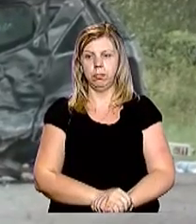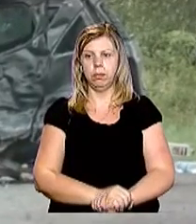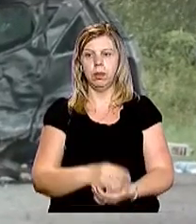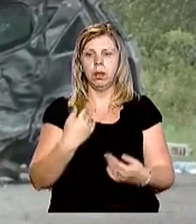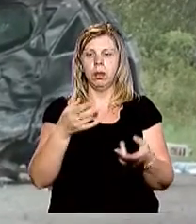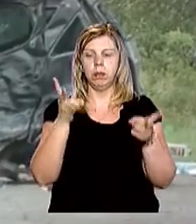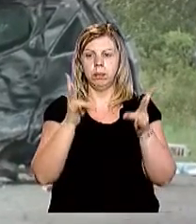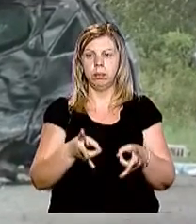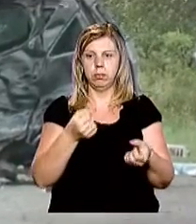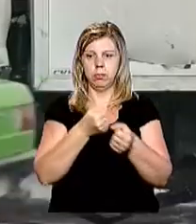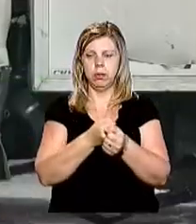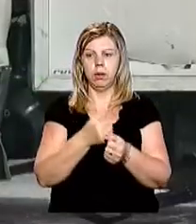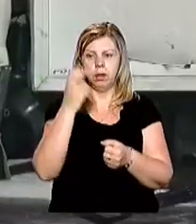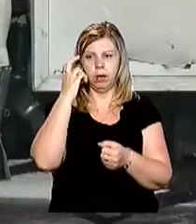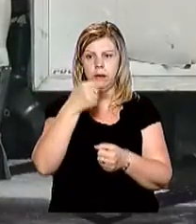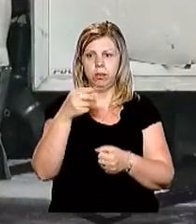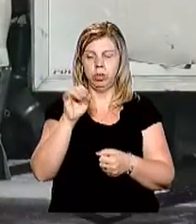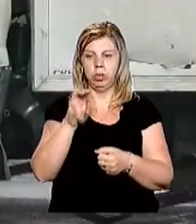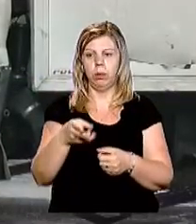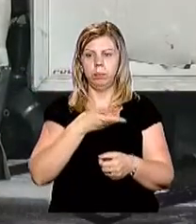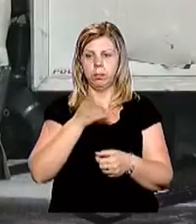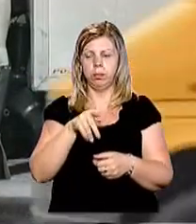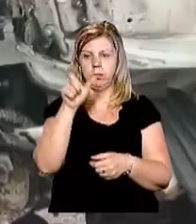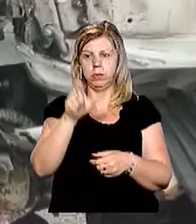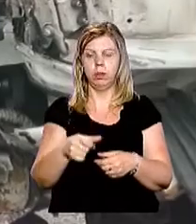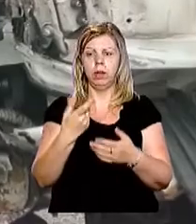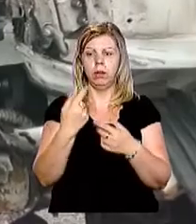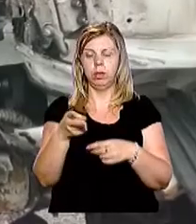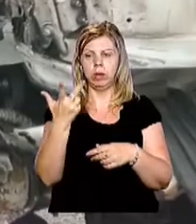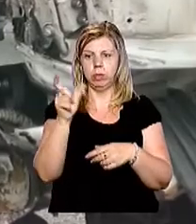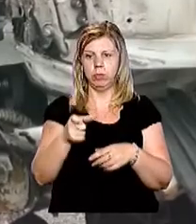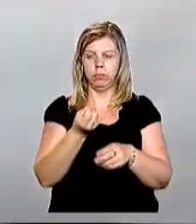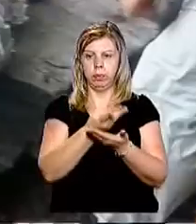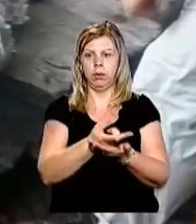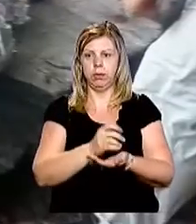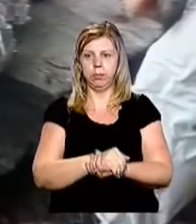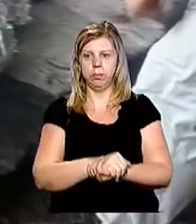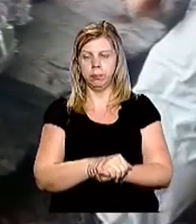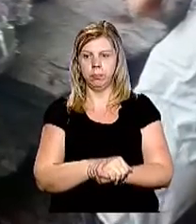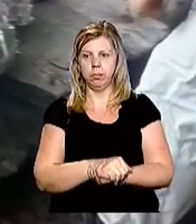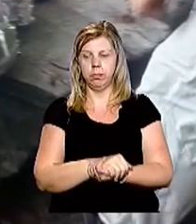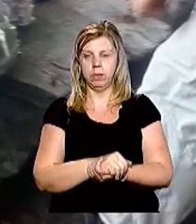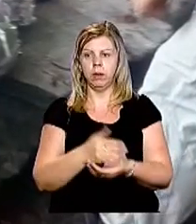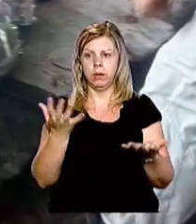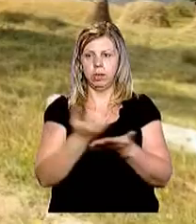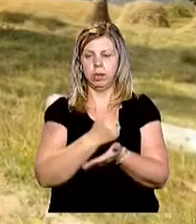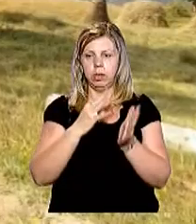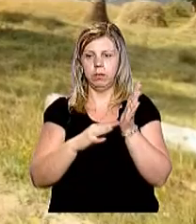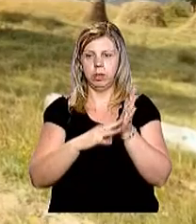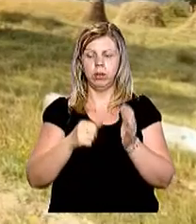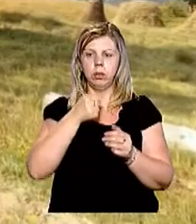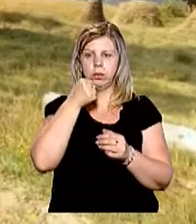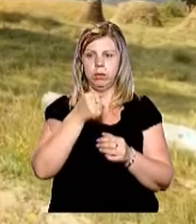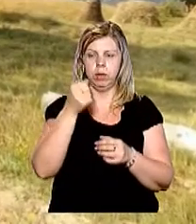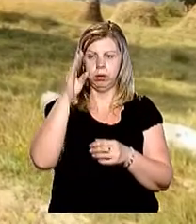Внаслідок ДТП на трасі Київчоб загинула людина, троє потрапили до лікарні. Знайшли 90-річного